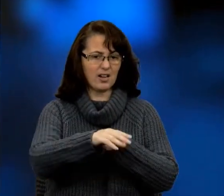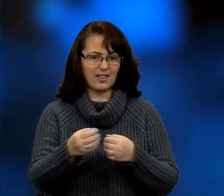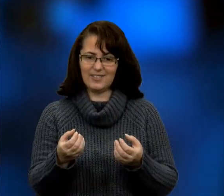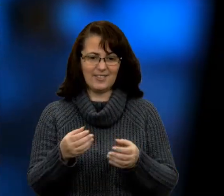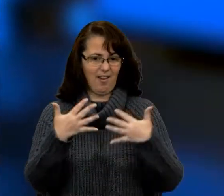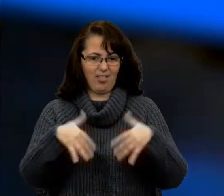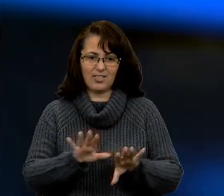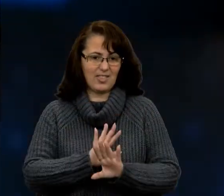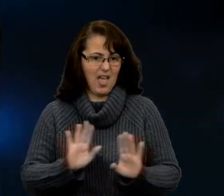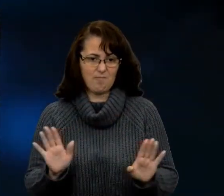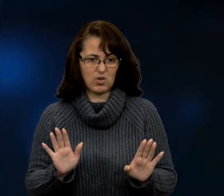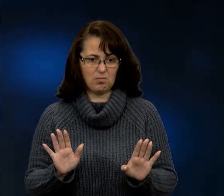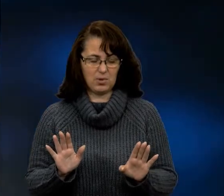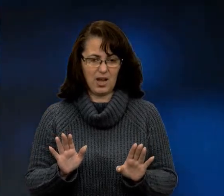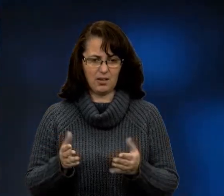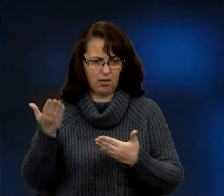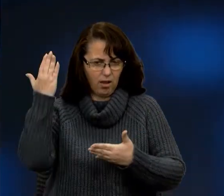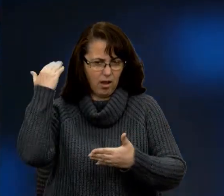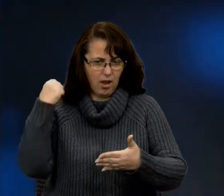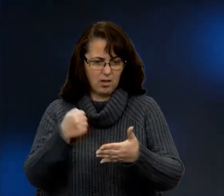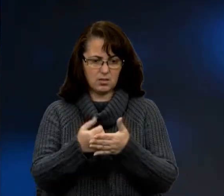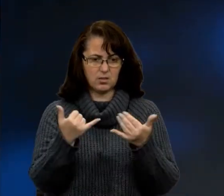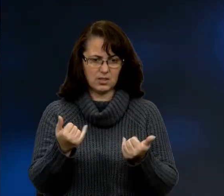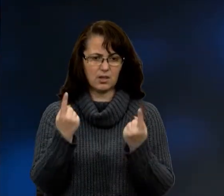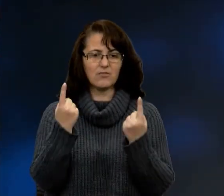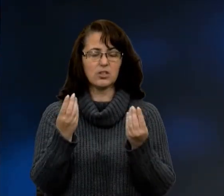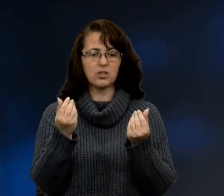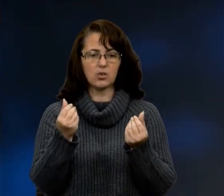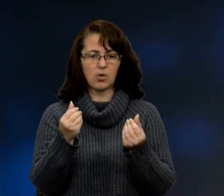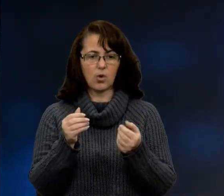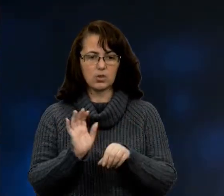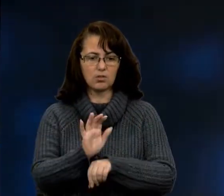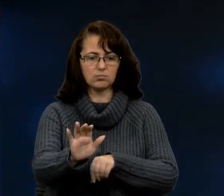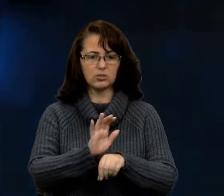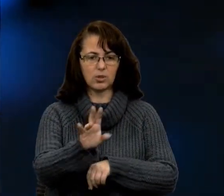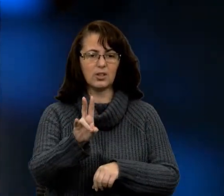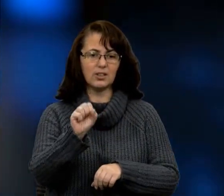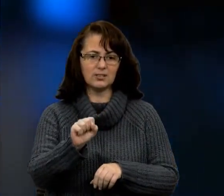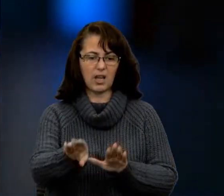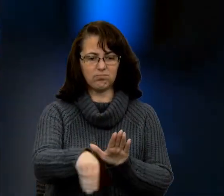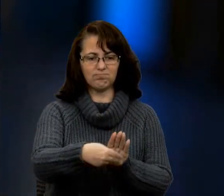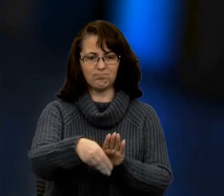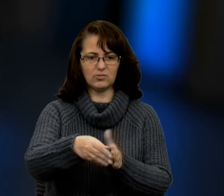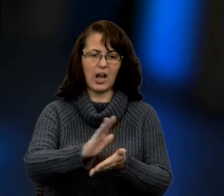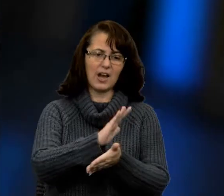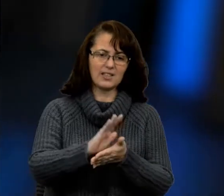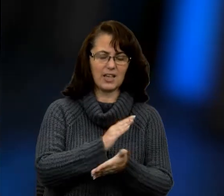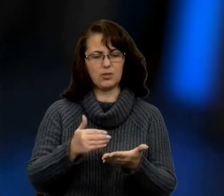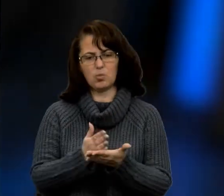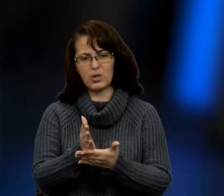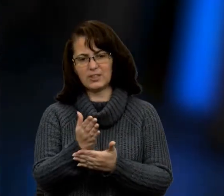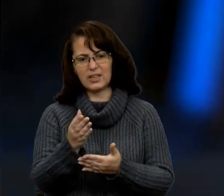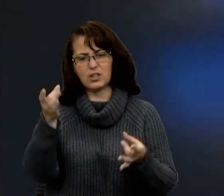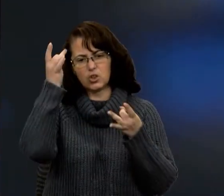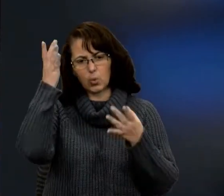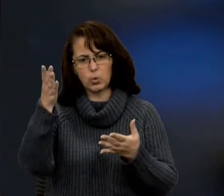величезні кошти йшли на підкупи газет і політичних діячів, і культурних діячів на